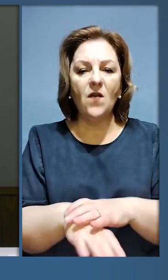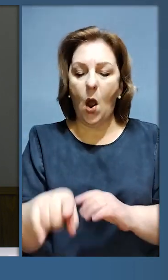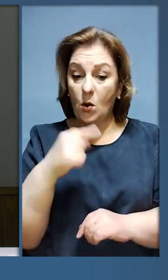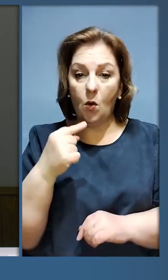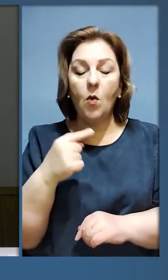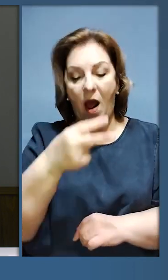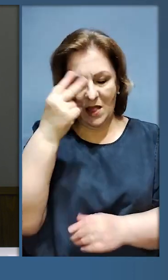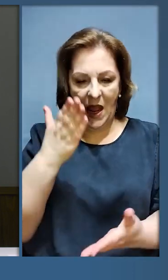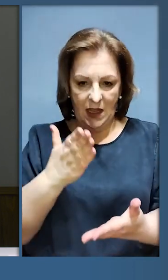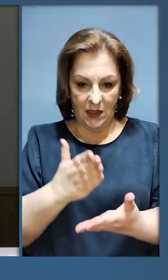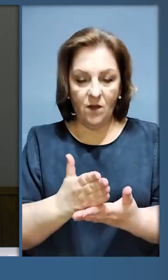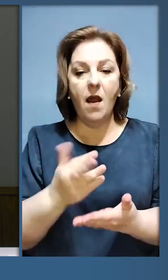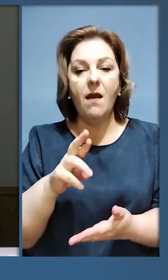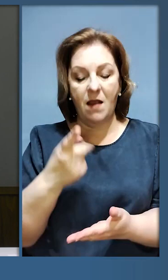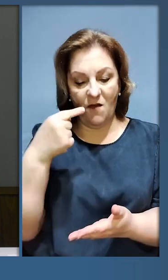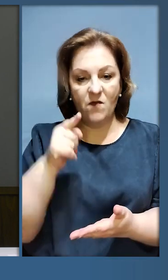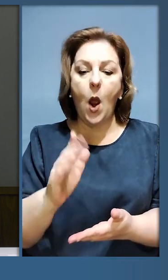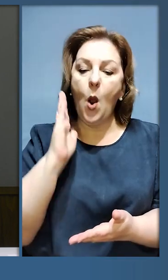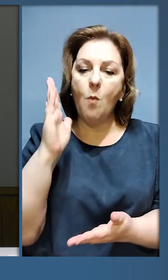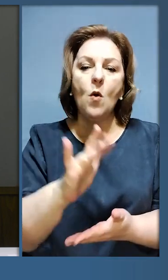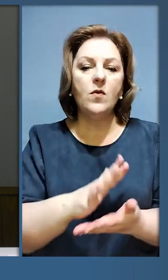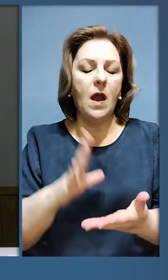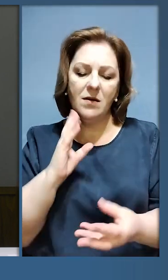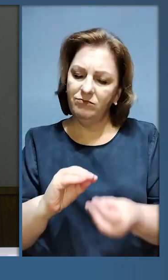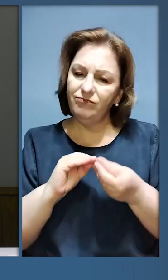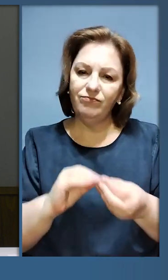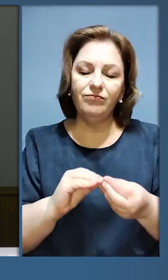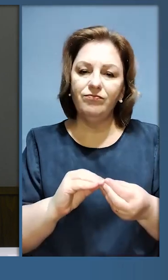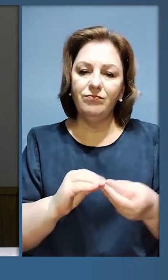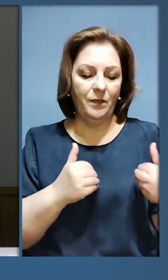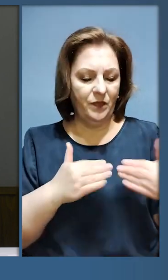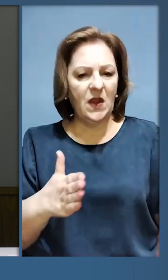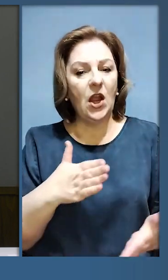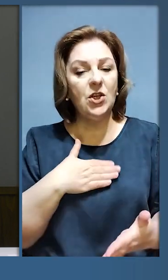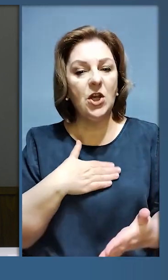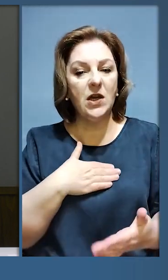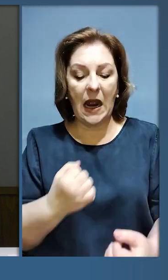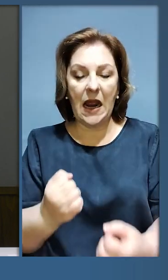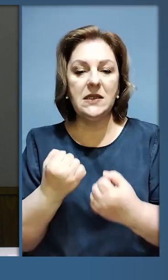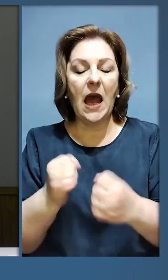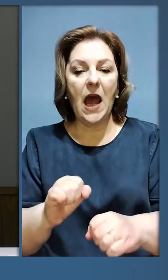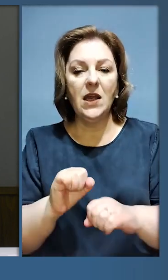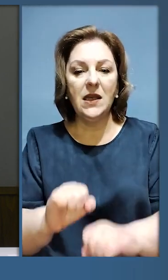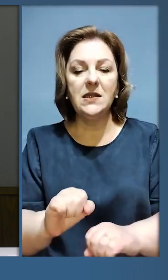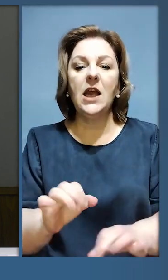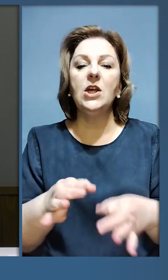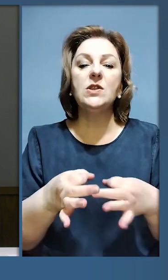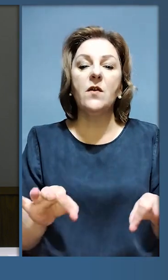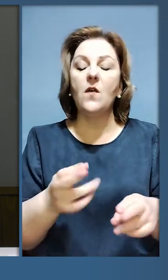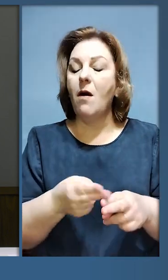Росією. Литва є, і я впевнений, буде і надалі одним з найщиріших